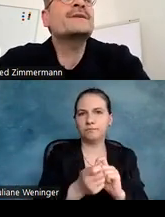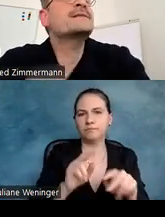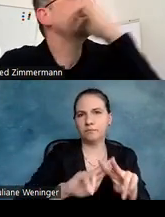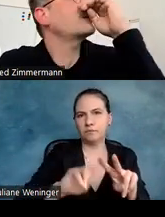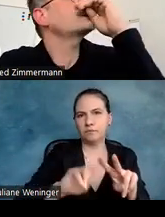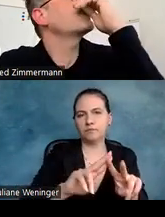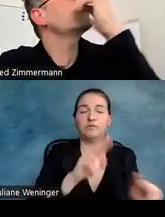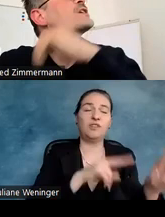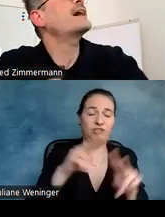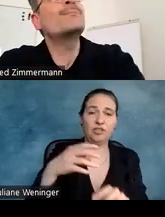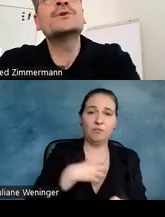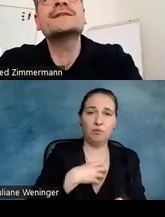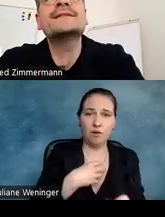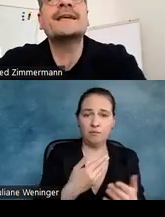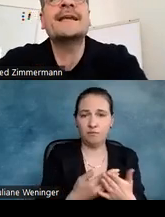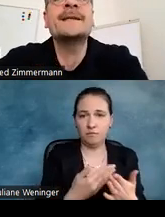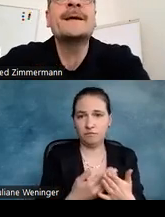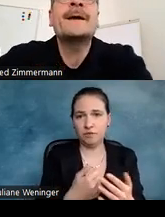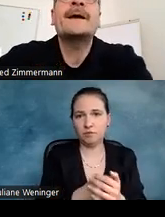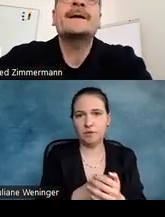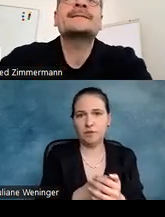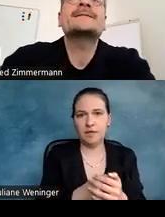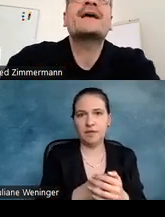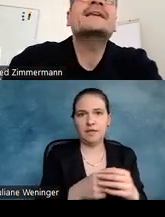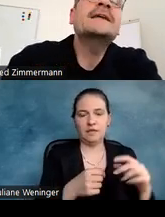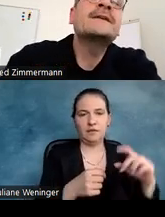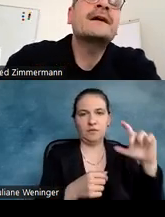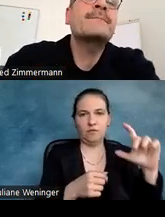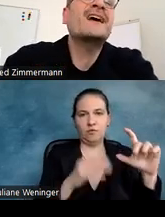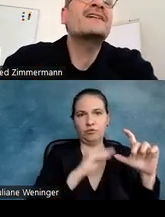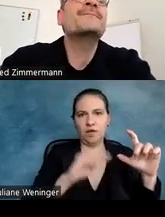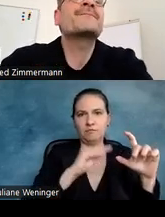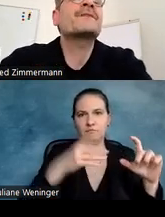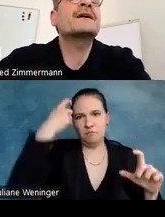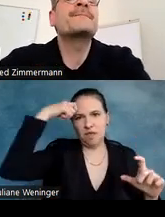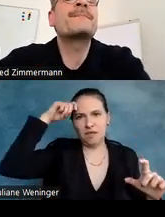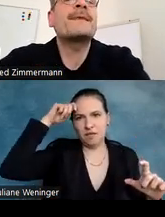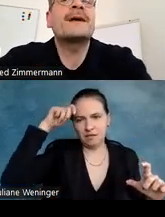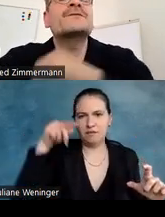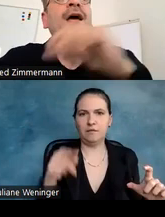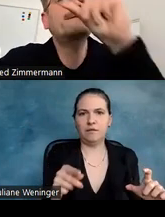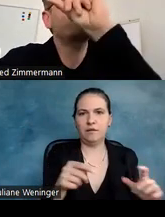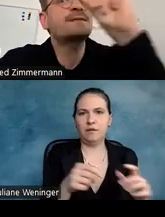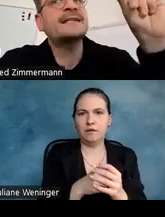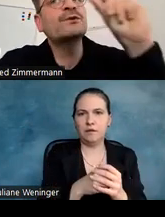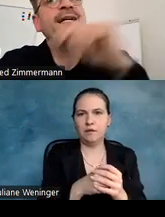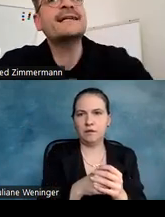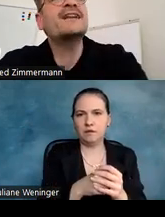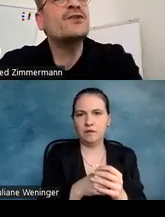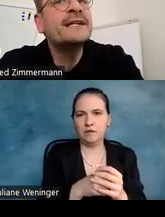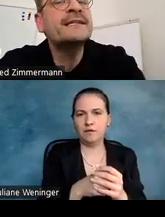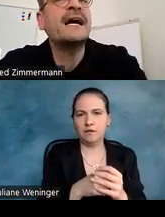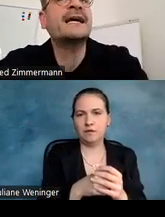Probleme. Sie sehen auch die Großschreibung. Sie sehen, dass das Berlin, sozusagen die